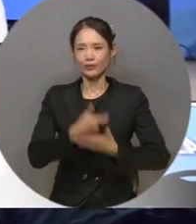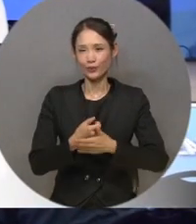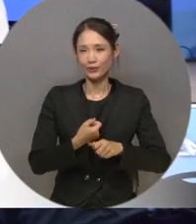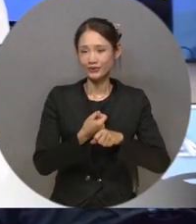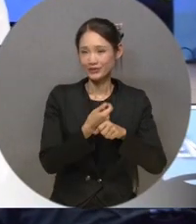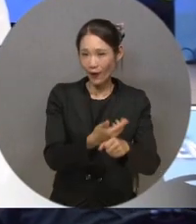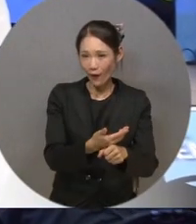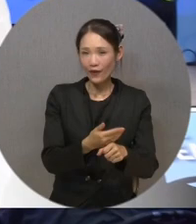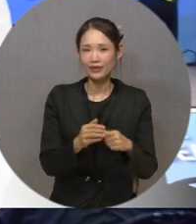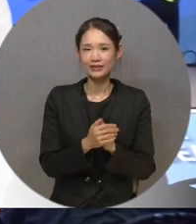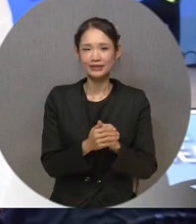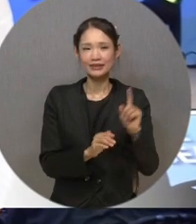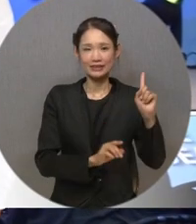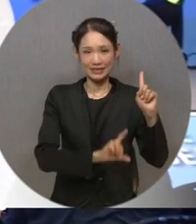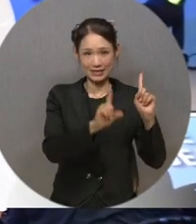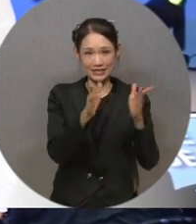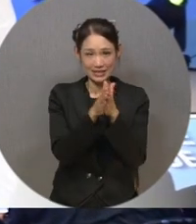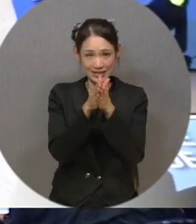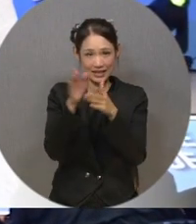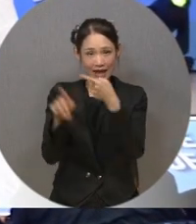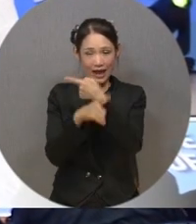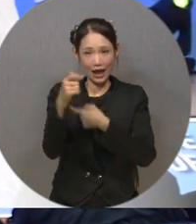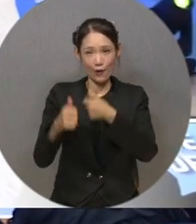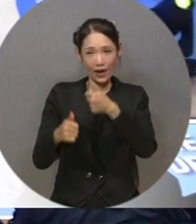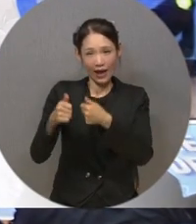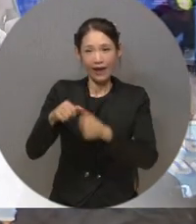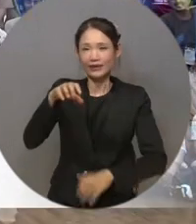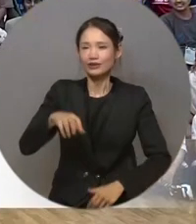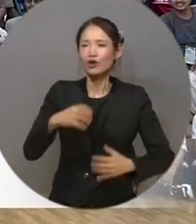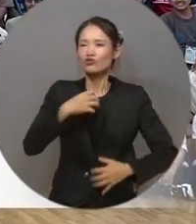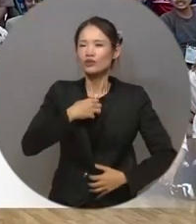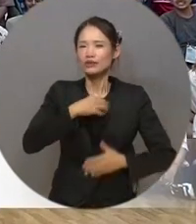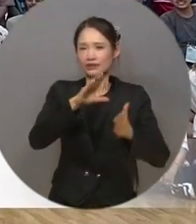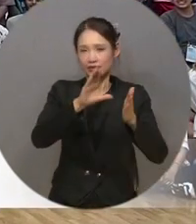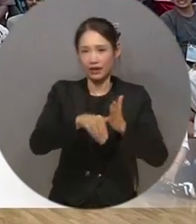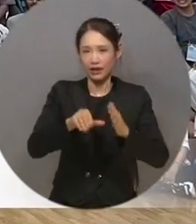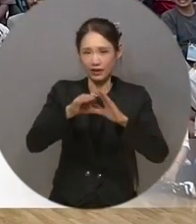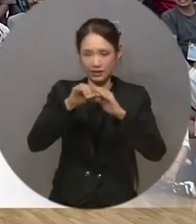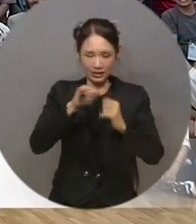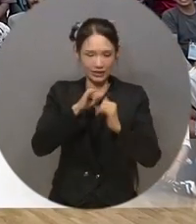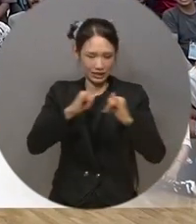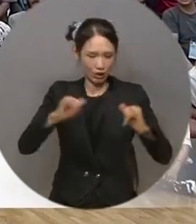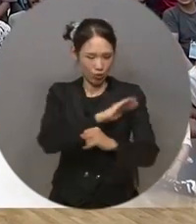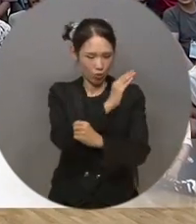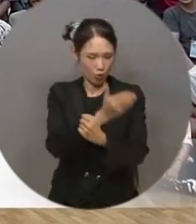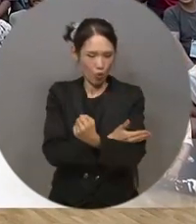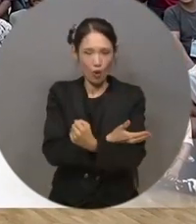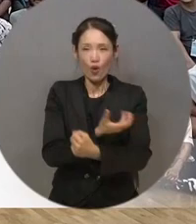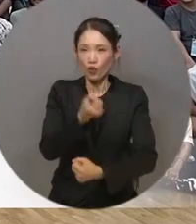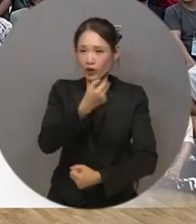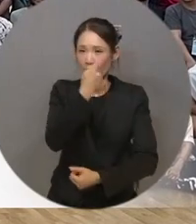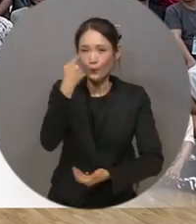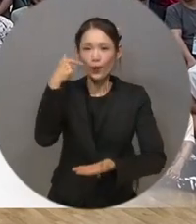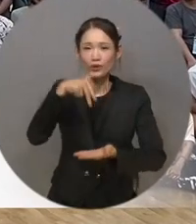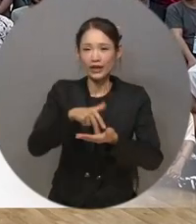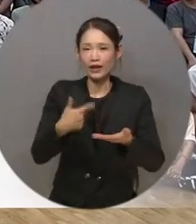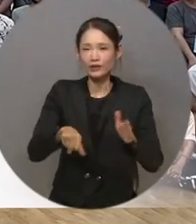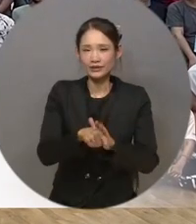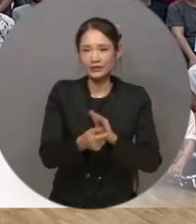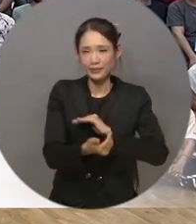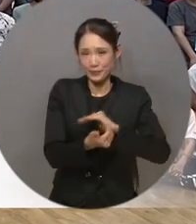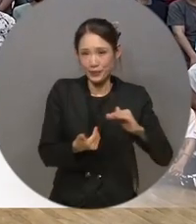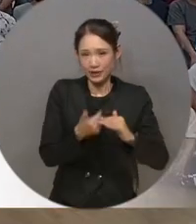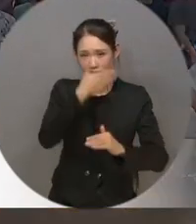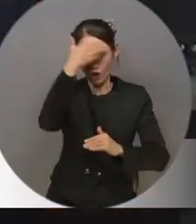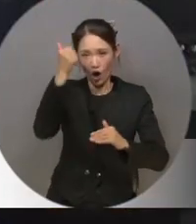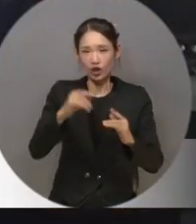지난 1일 시작된 대회에서는 위기의 시대와 인류 모두의 권리 보장을 주제로 사전 행사인 청년 캠프를